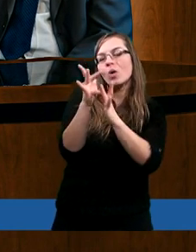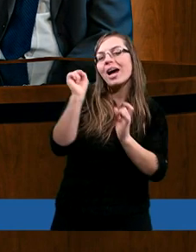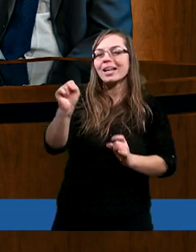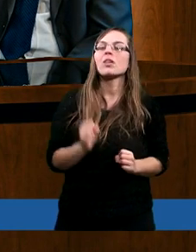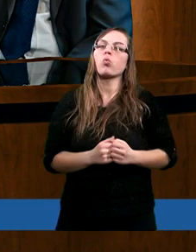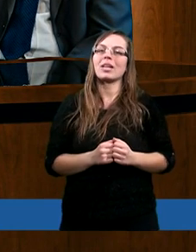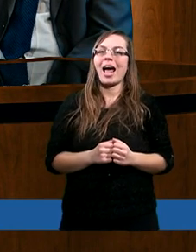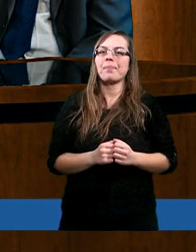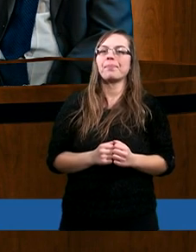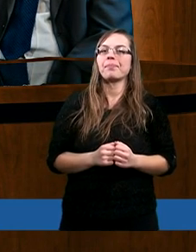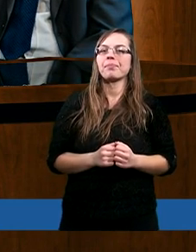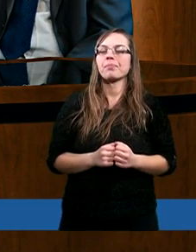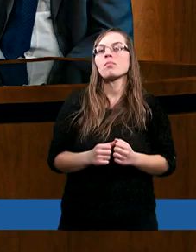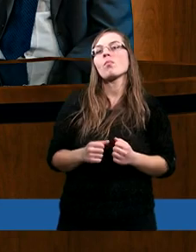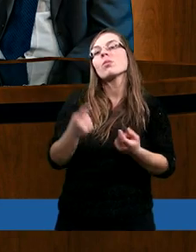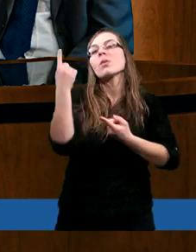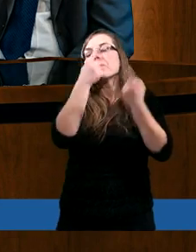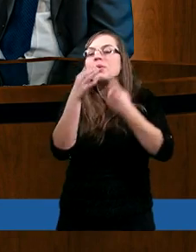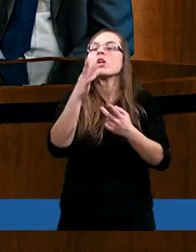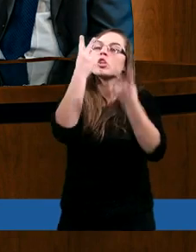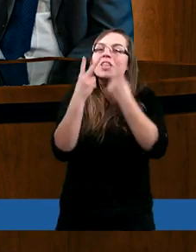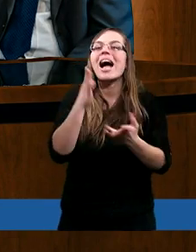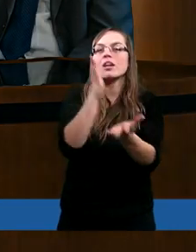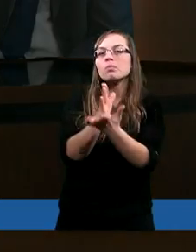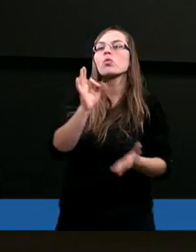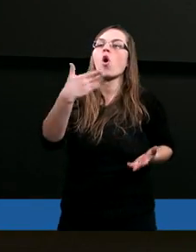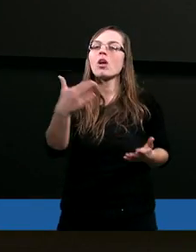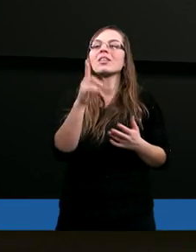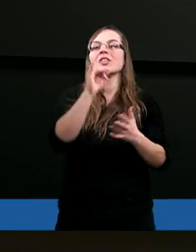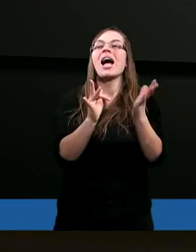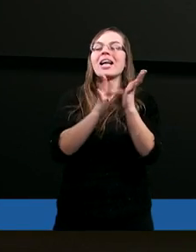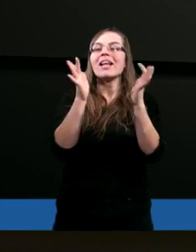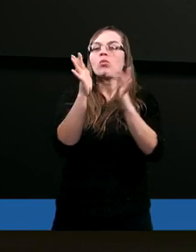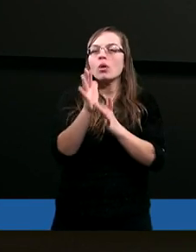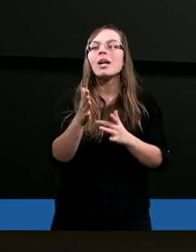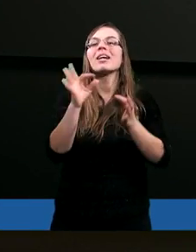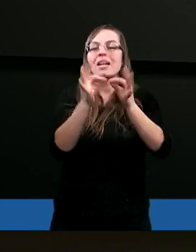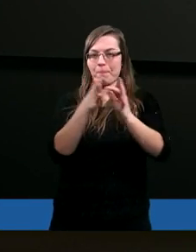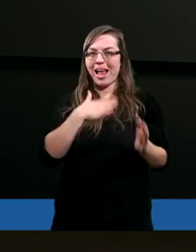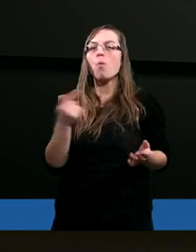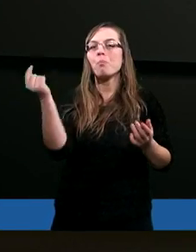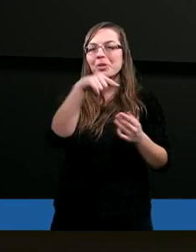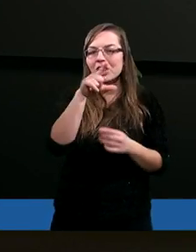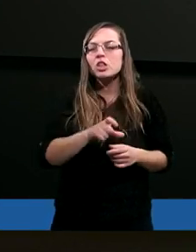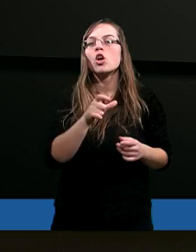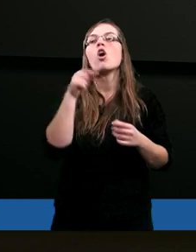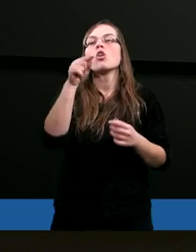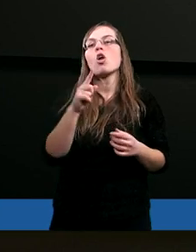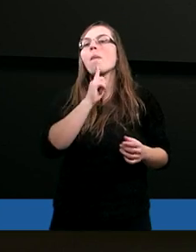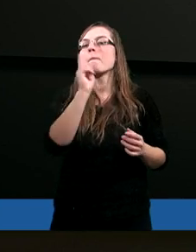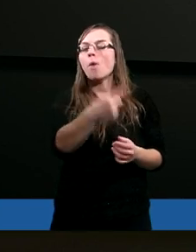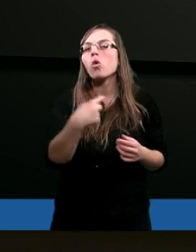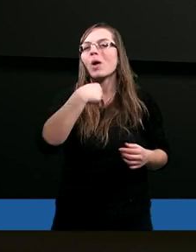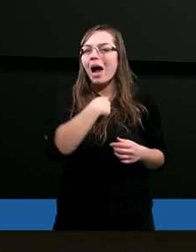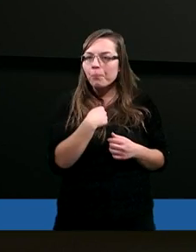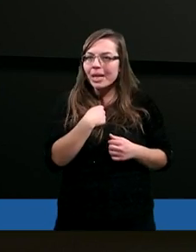Chrystusa? Bo myśmy już czytali, że gdy Jezus Chrystus miał przyjść, to posłał